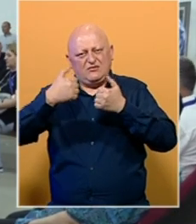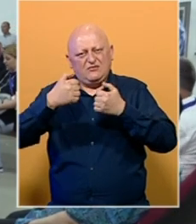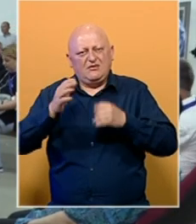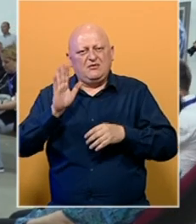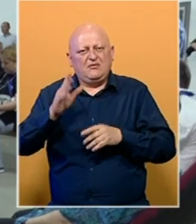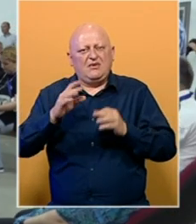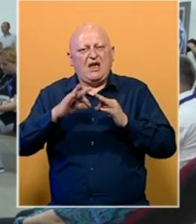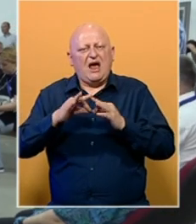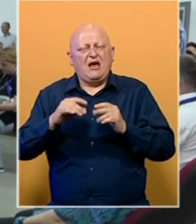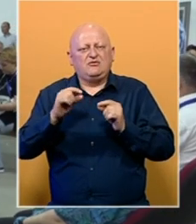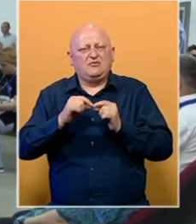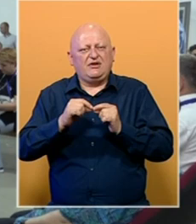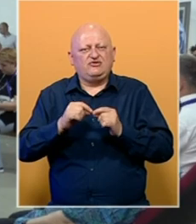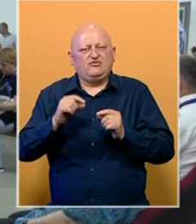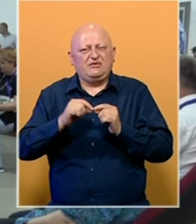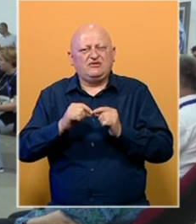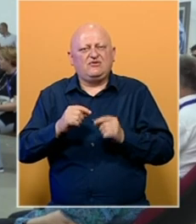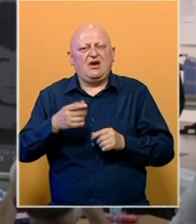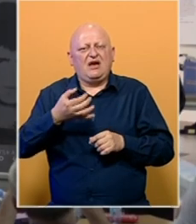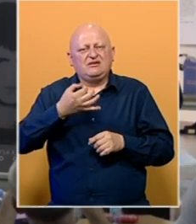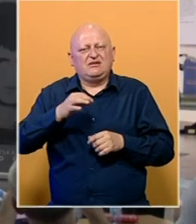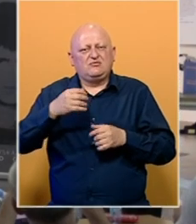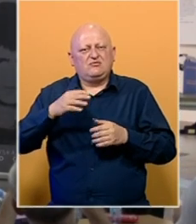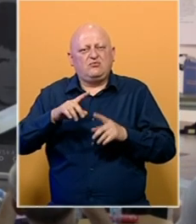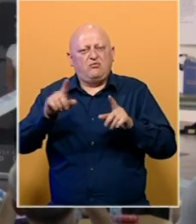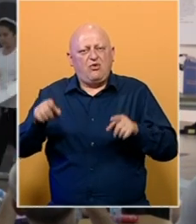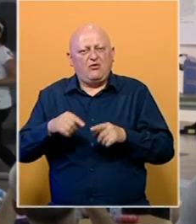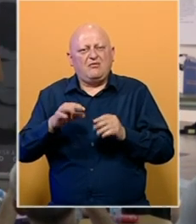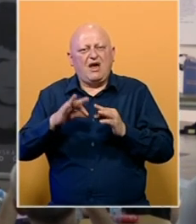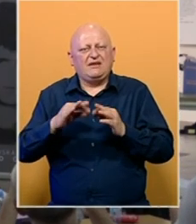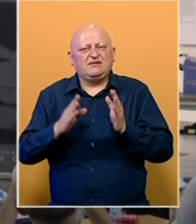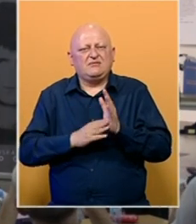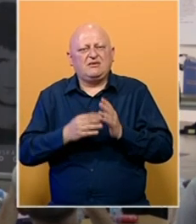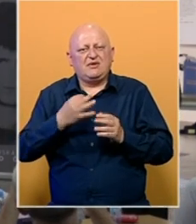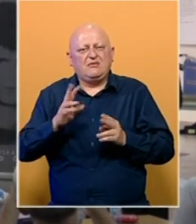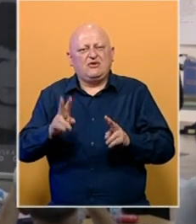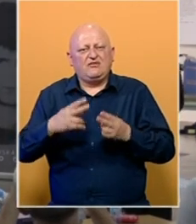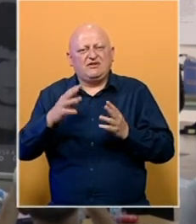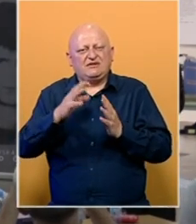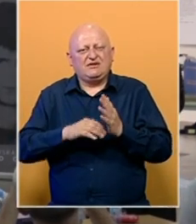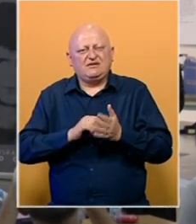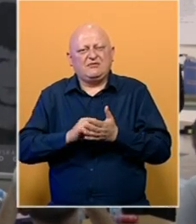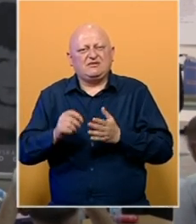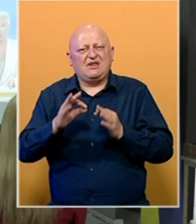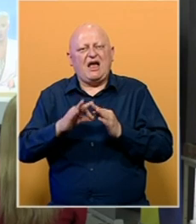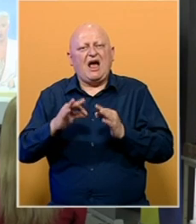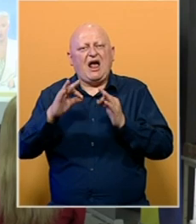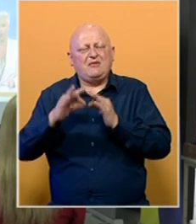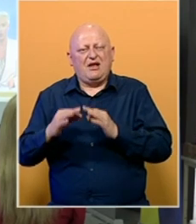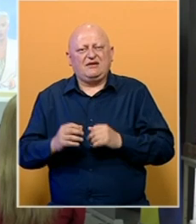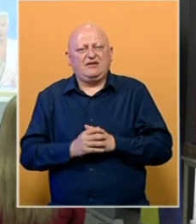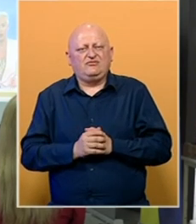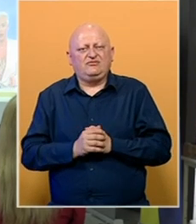najbolju fotografiju pripala je Ahmetu Bajriću Blicku, za najbolji blog Anisi Mahmutović, dok je najbolji novinarski tekst napisala